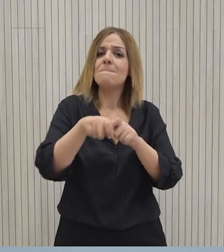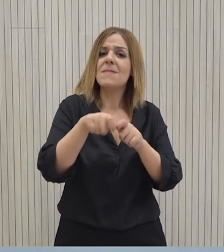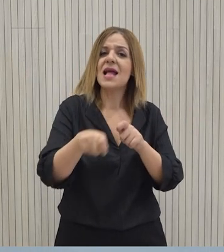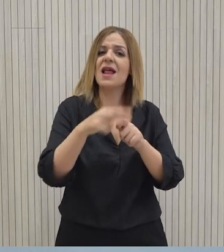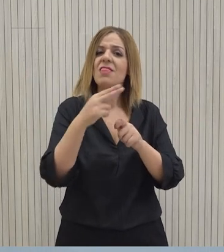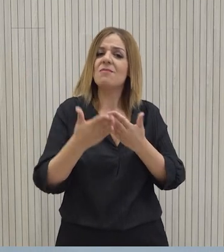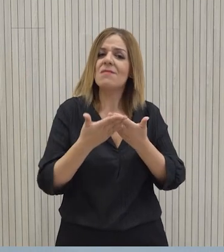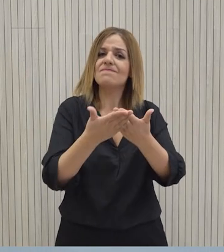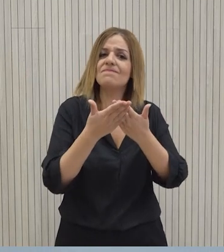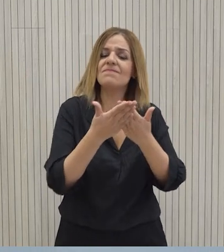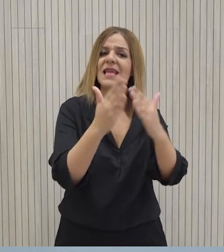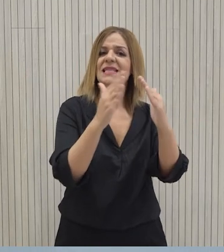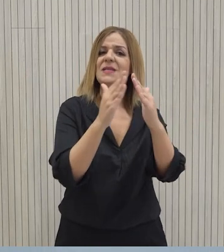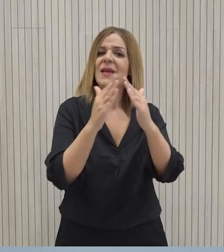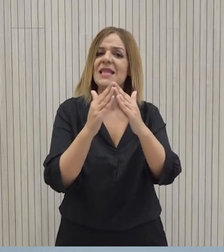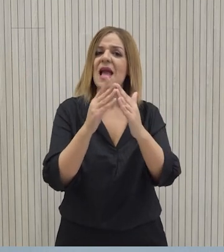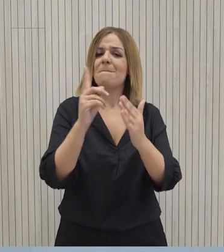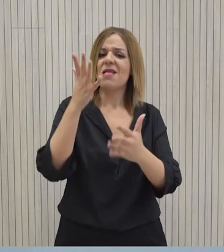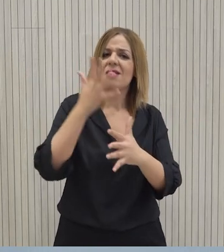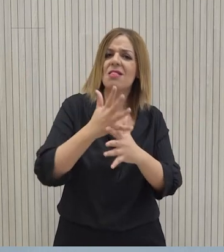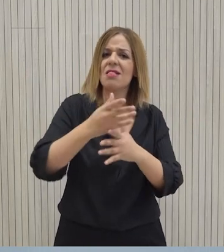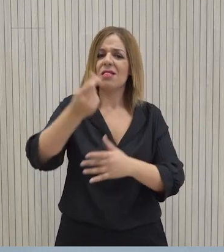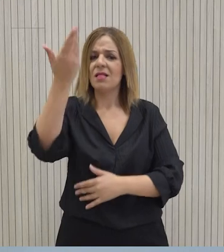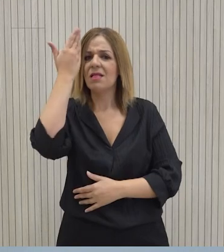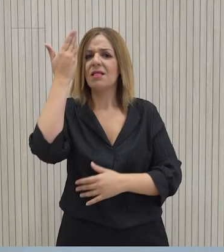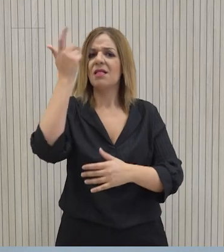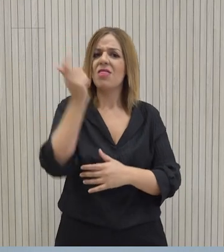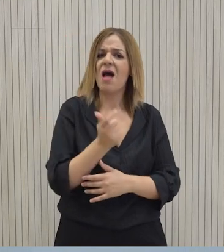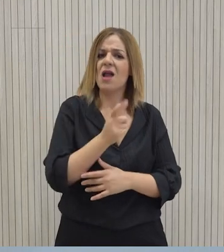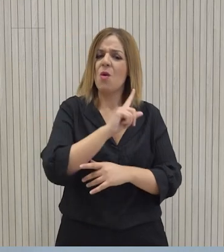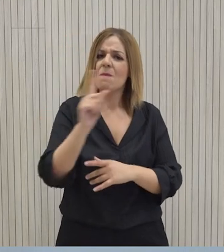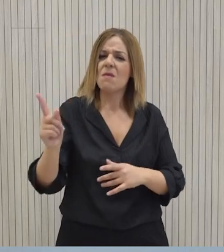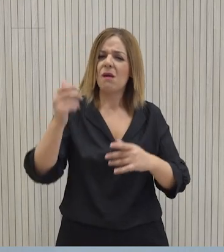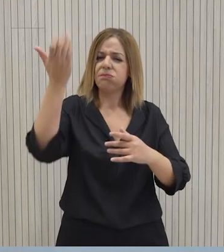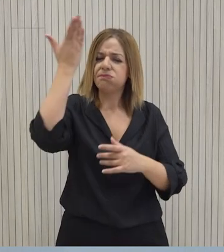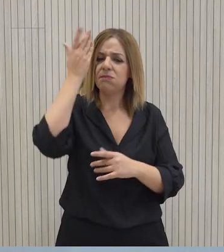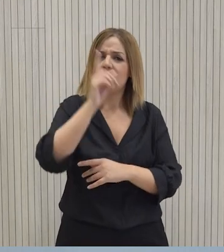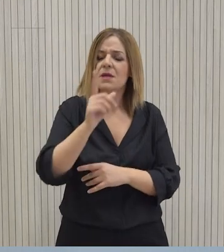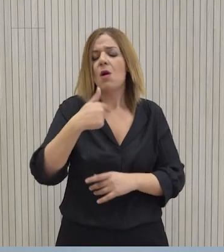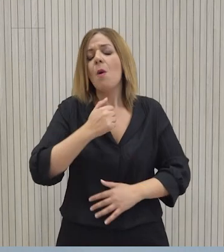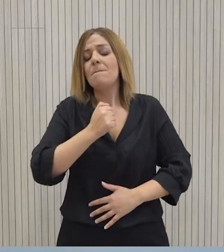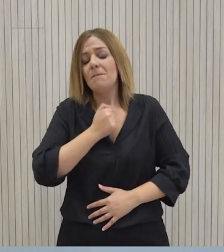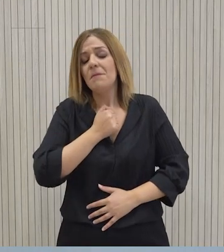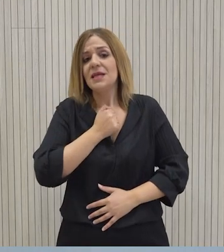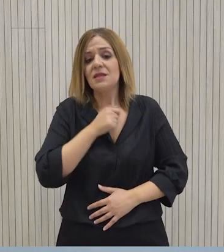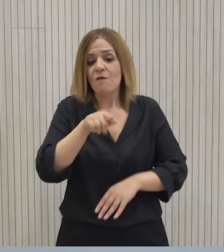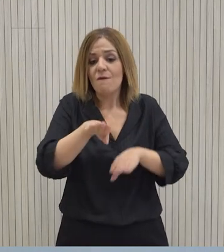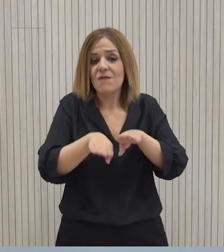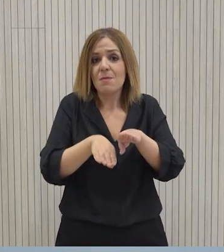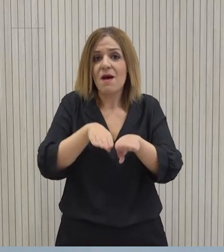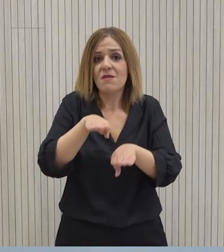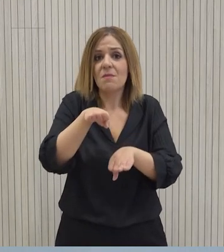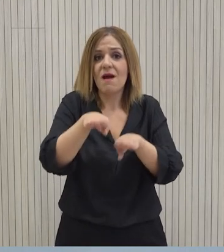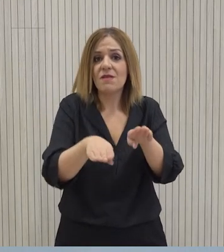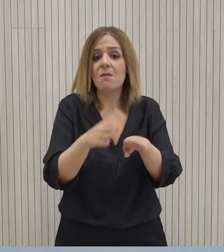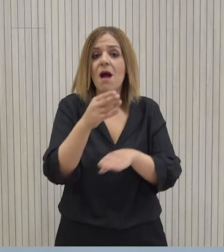σε σειρά μέτρων που έχει διεξαχθεί ποτέ στην Κύπρο που έχει ανακοινωθεί στην χώρα μας και θεωρούμε ότι ναι μέσα από αυτά τα βήματα μέσα